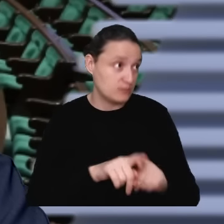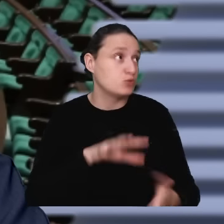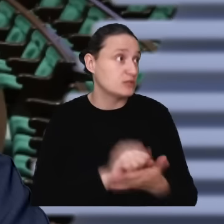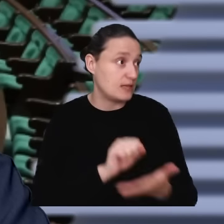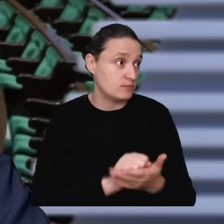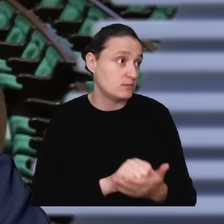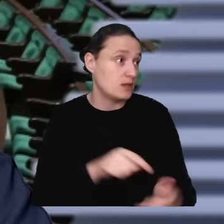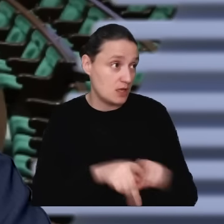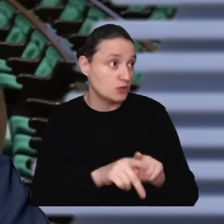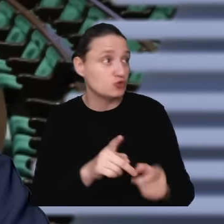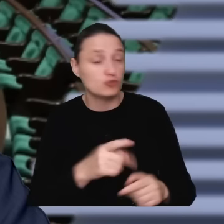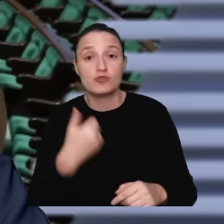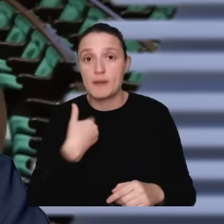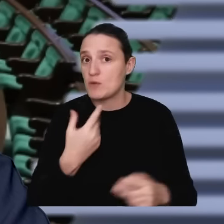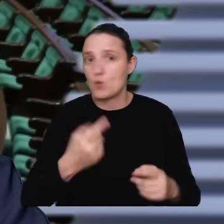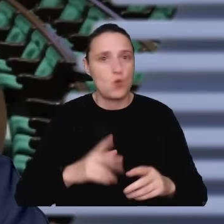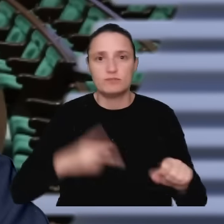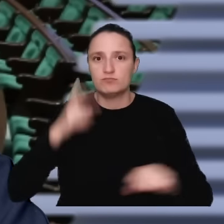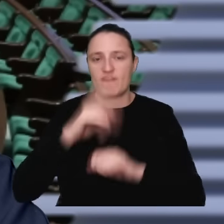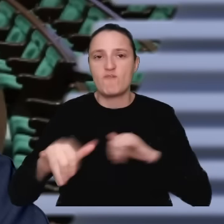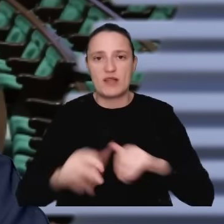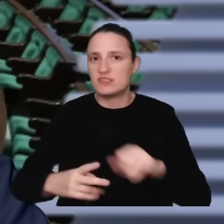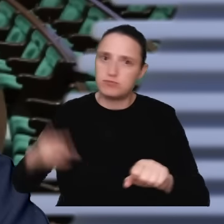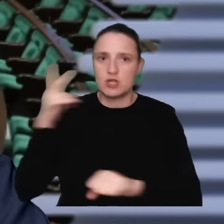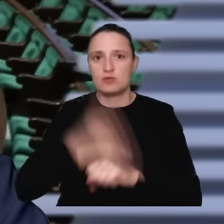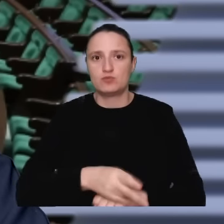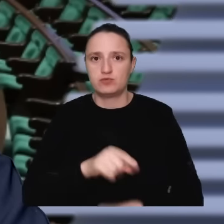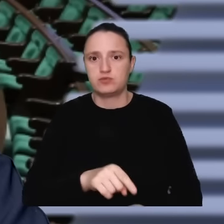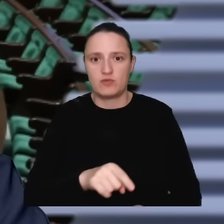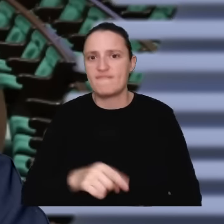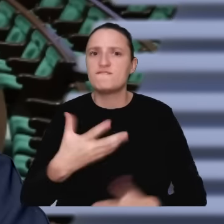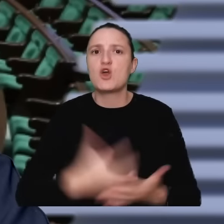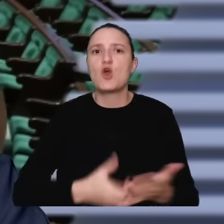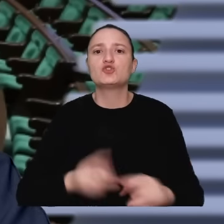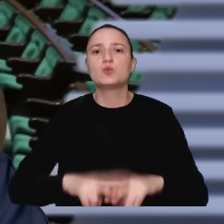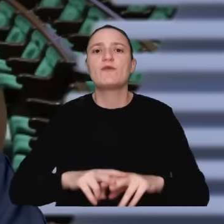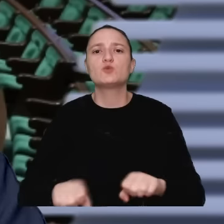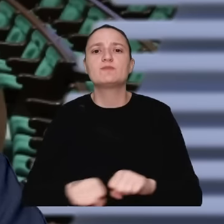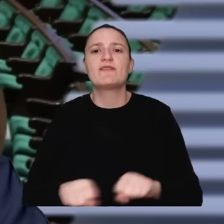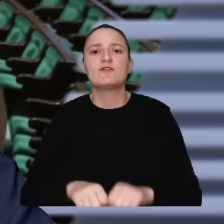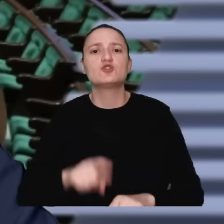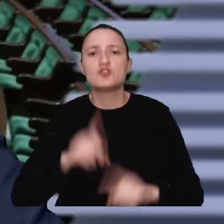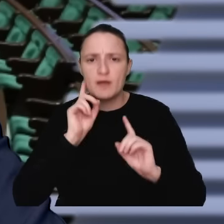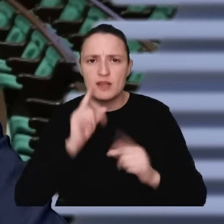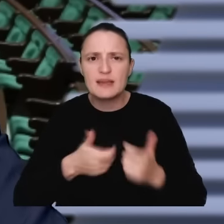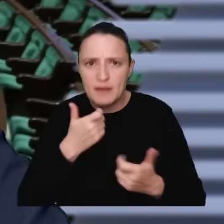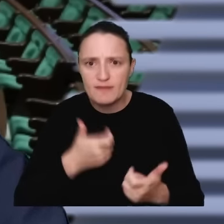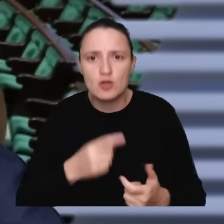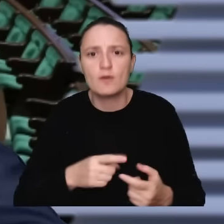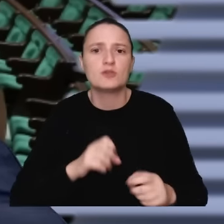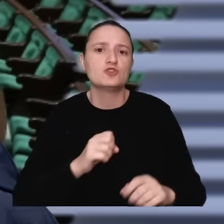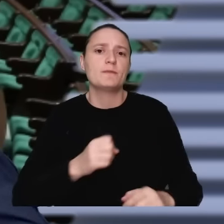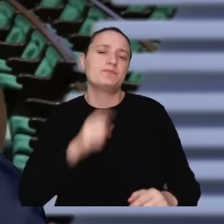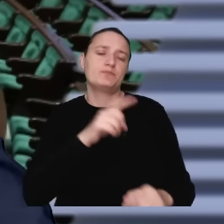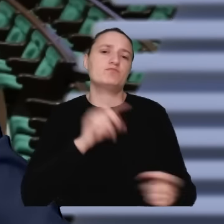badać, czy nie doszło do nadużyć ze strony władzy, która wykorzystuje Fundusz Sprawiedliwości, żeby stawiać de facto polityczne zarzuty oponentom